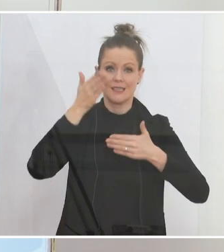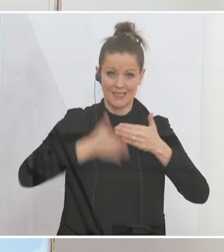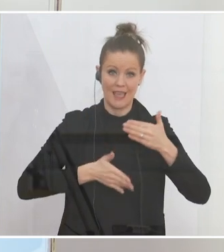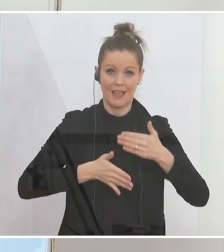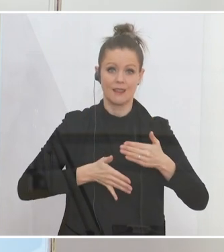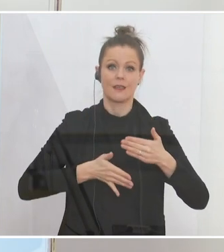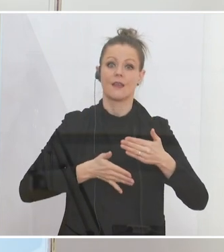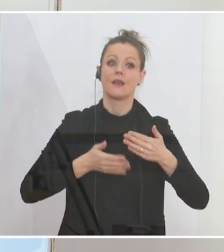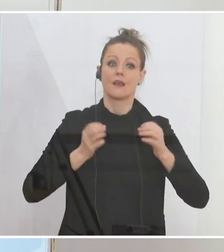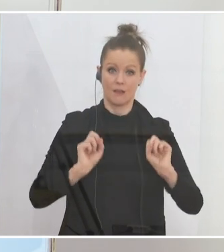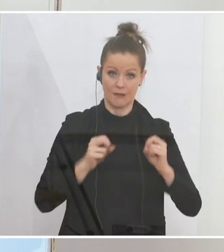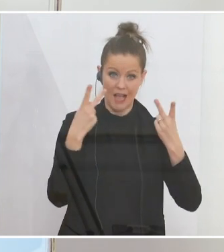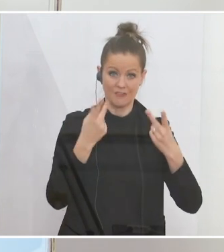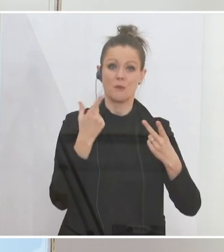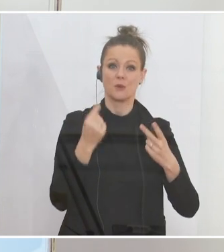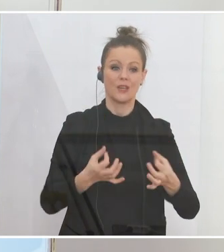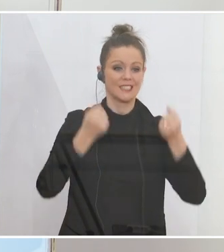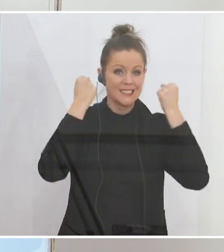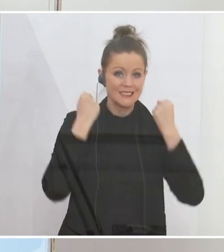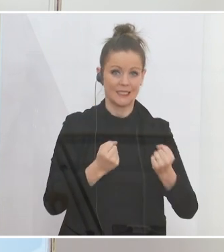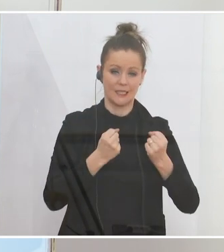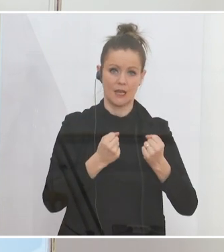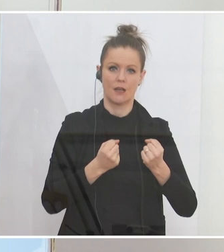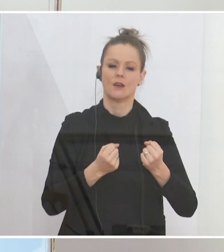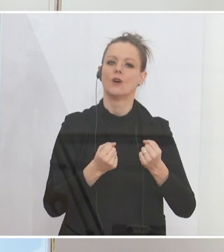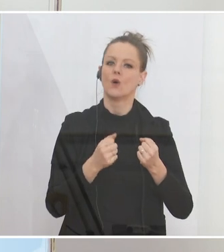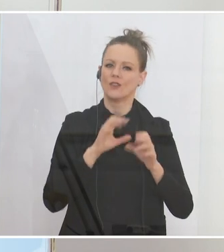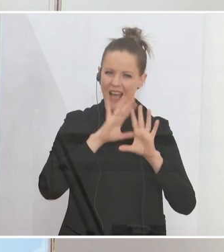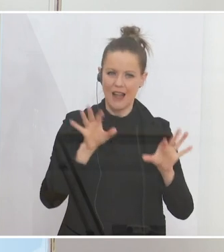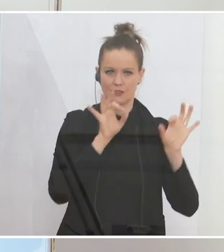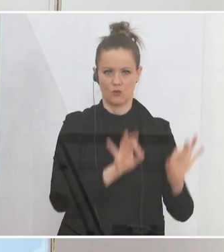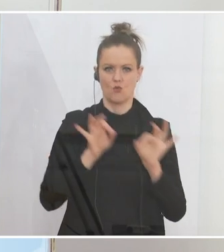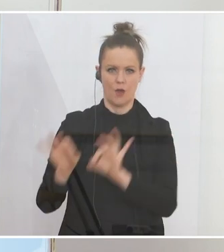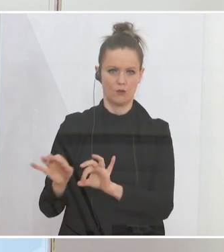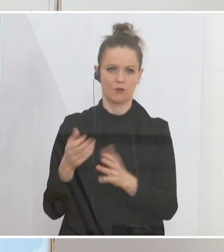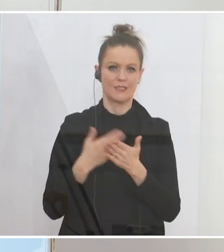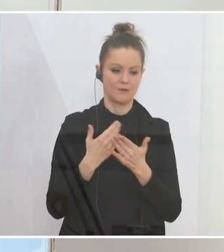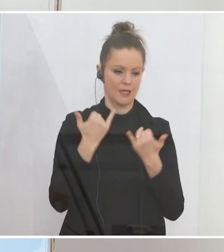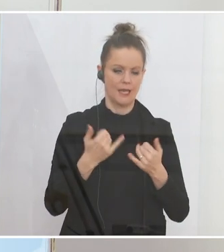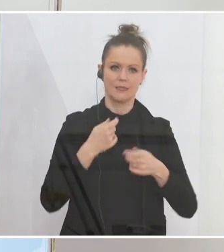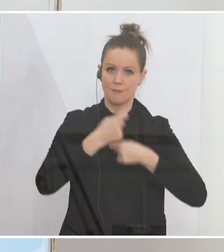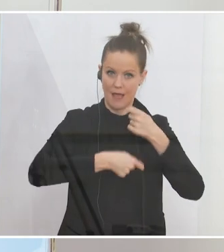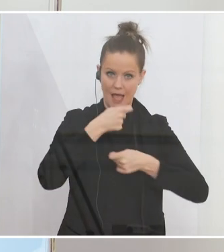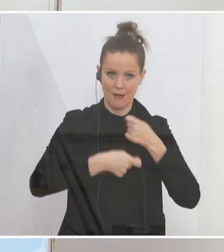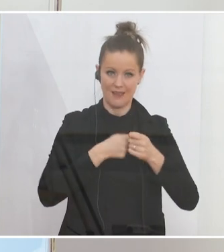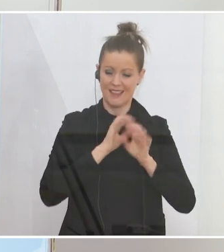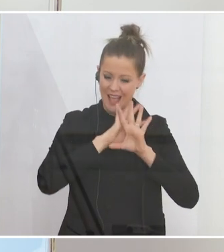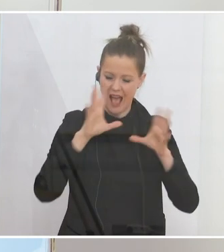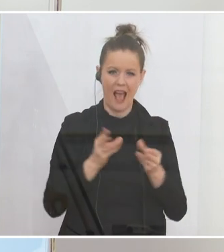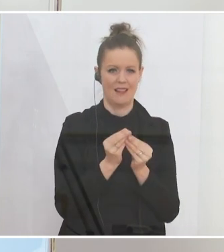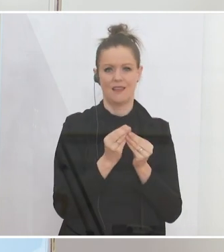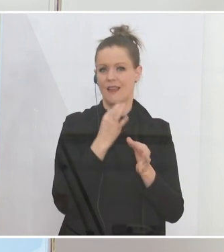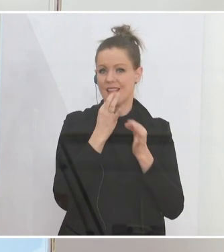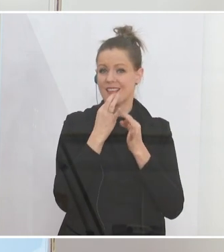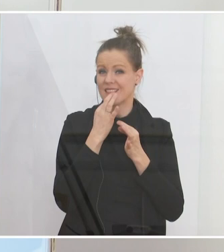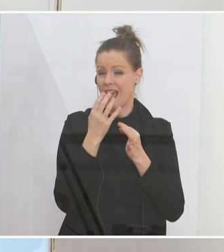rechtlich hält. Möglich ist sie und wir werden aber in der Ausarbeitung jetzt auf die, im Detail dann all diese Fragen klären, die